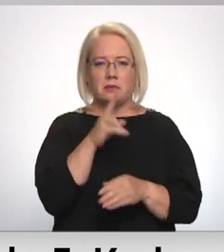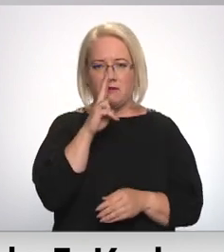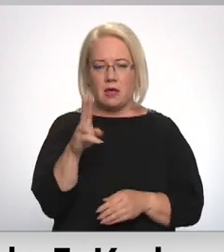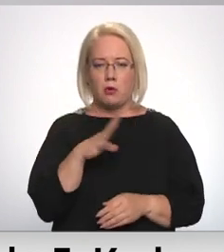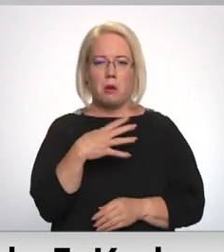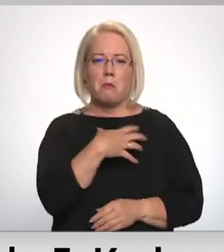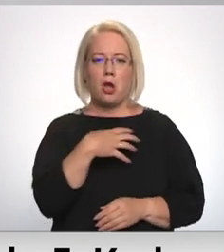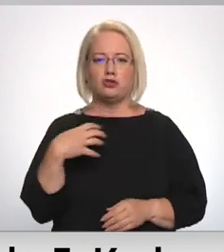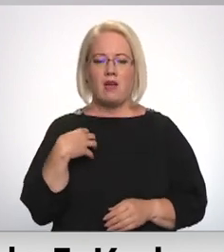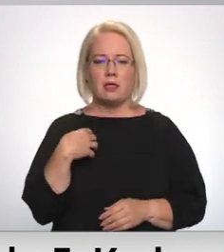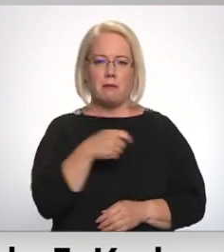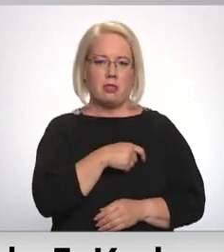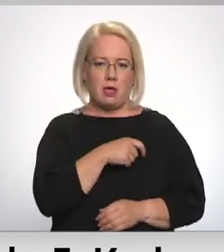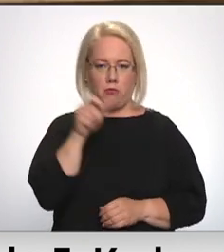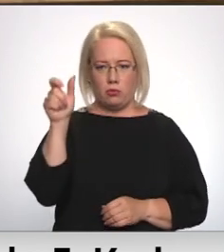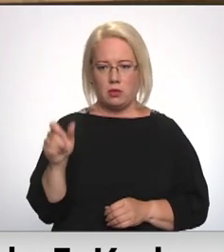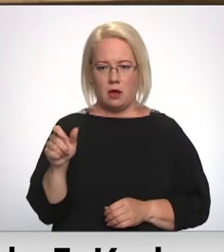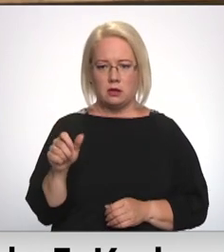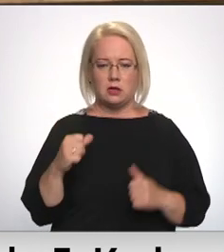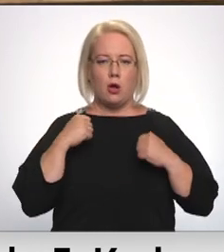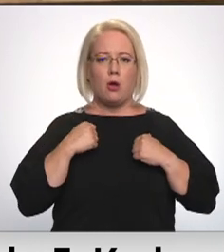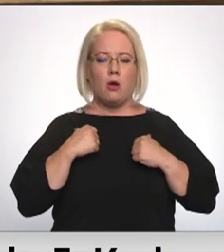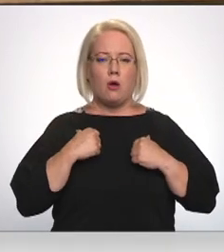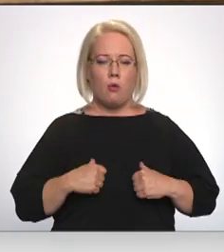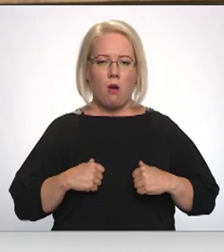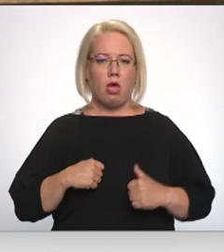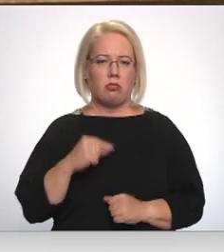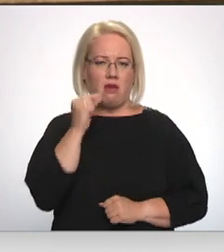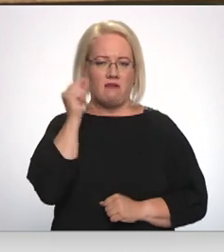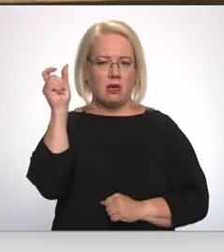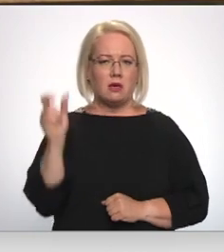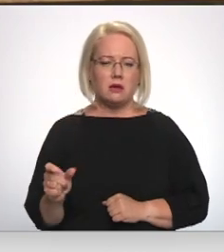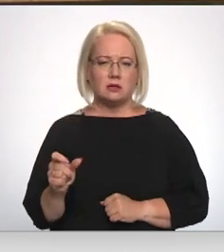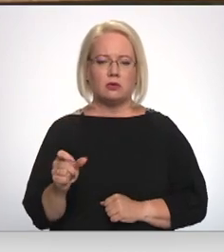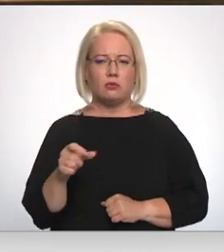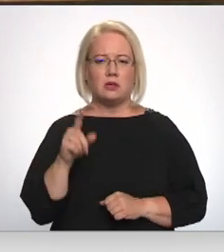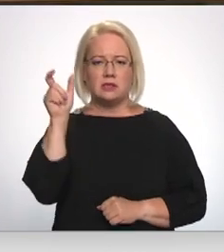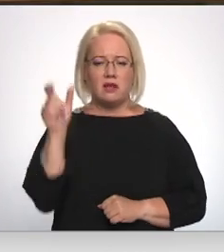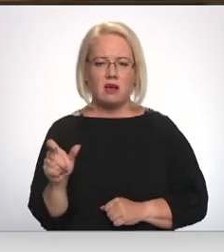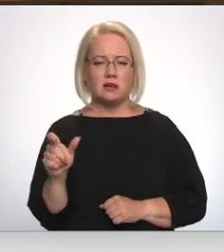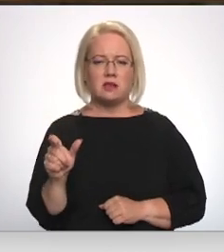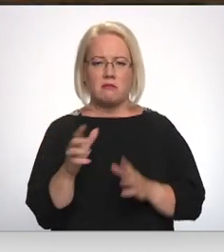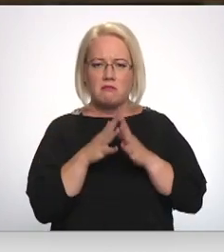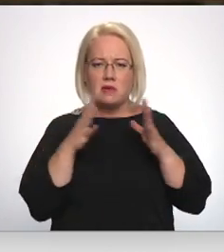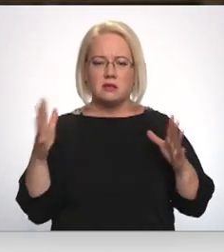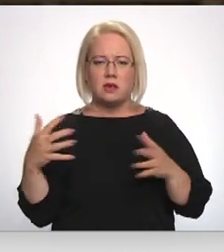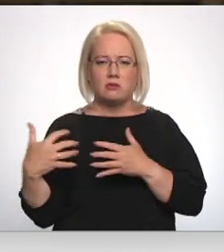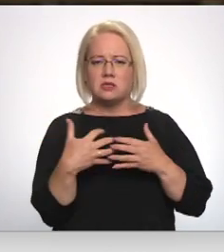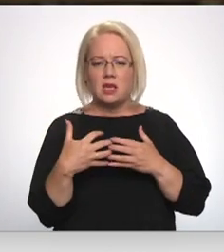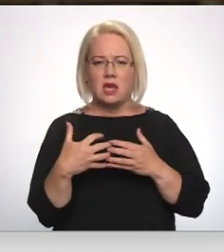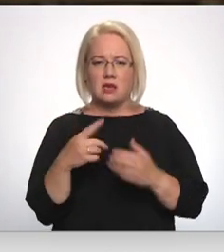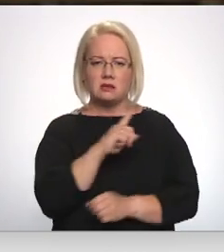pašvaldības deputāts. Goda vīrs un tāds cilvēks ar milzīgi cīņas par visām